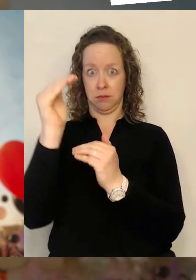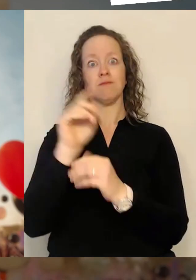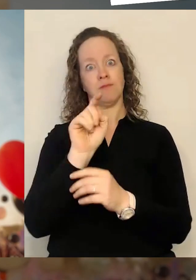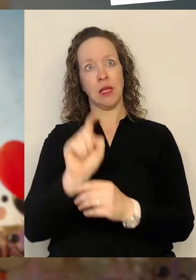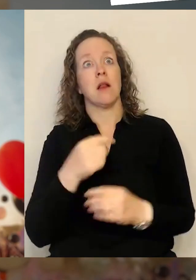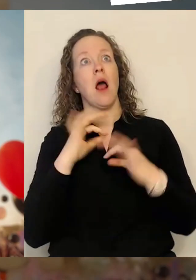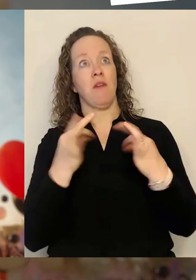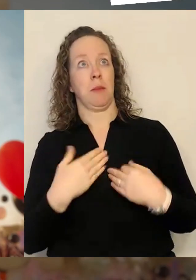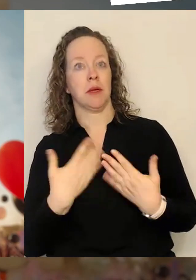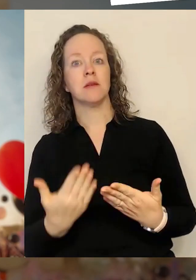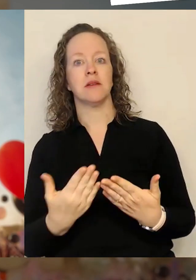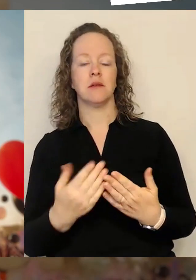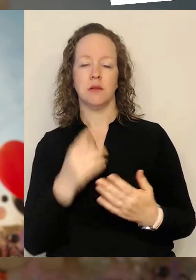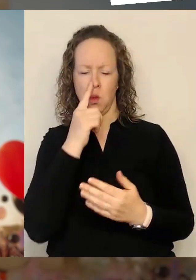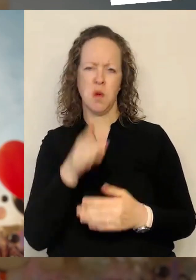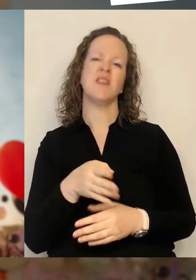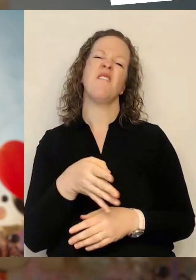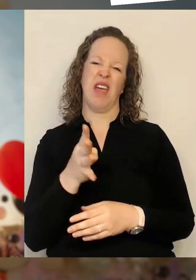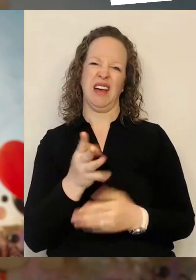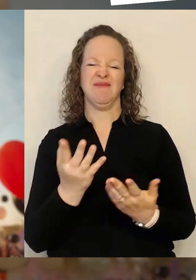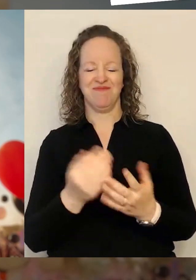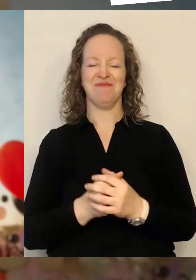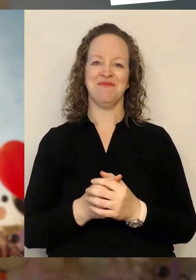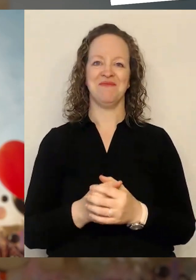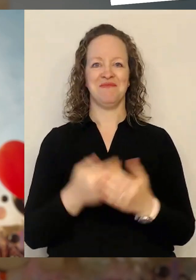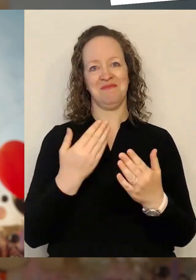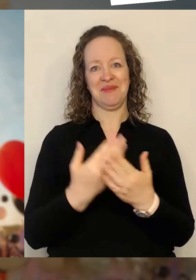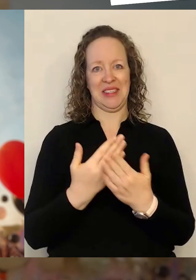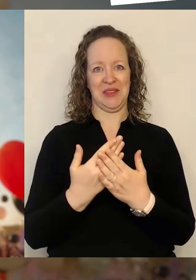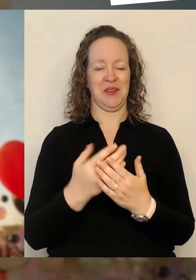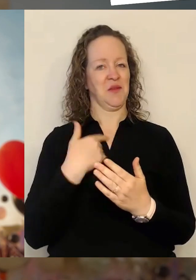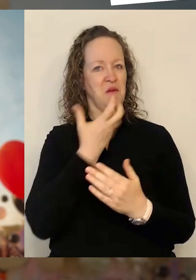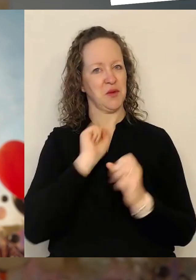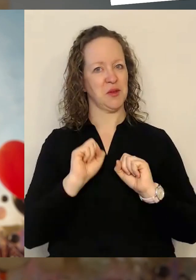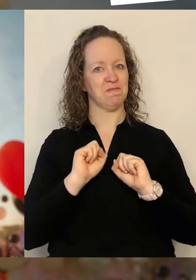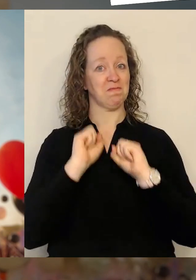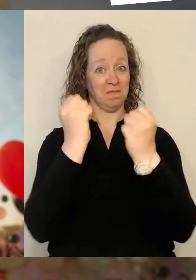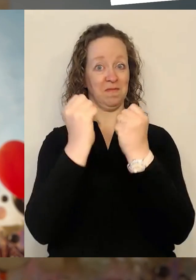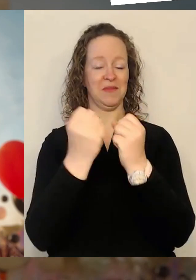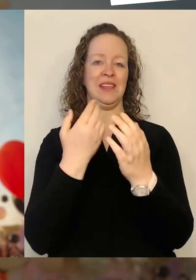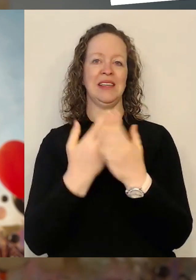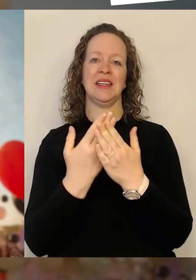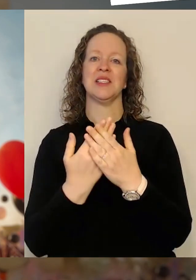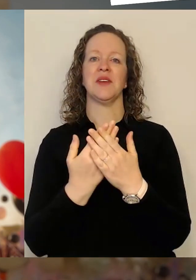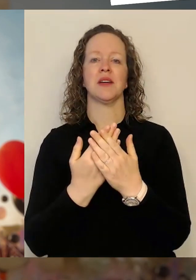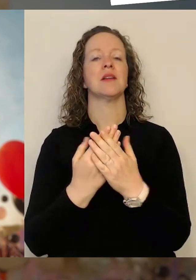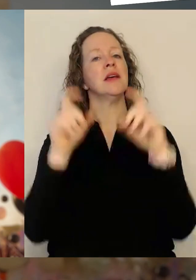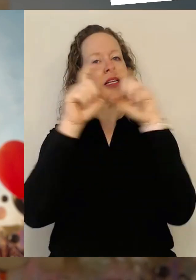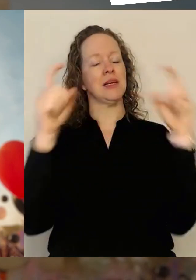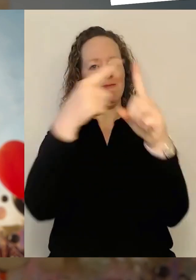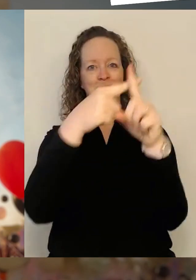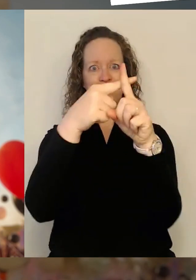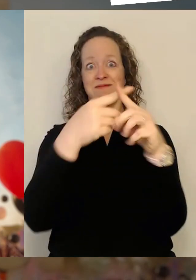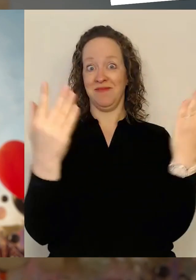als ausreichend ein. Und da können wir alle besser werden. Und genau deswegen haben wir das Fokusthema Digitale Kompetenzen in diesem Jahr gewählt. Und auch